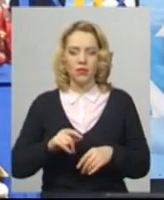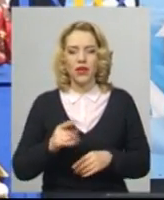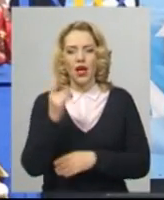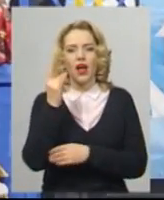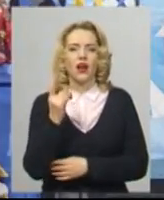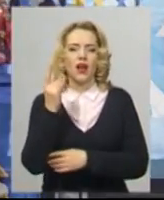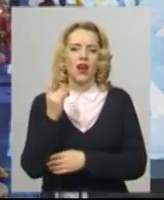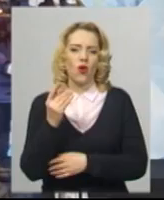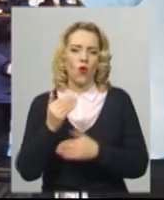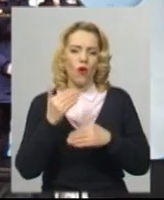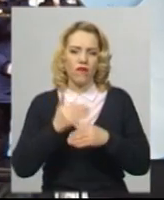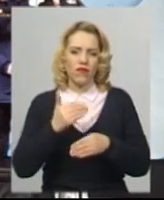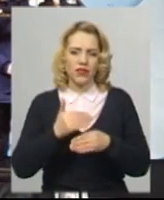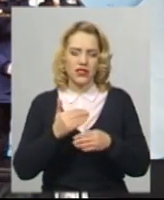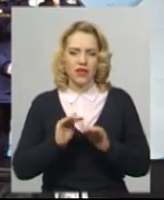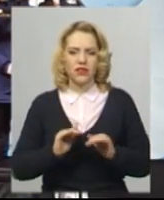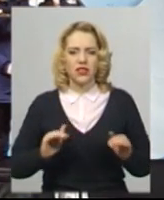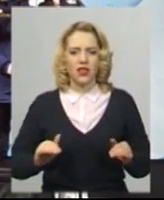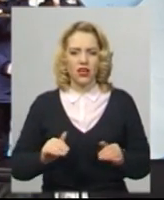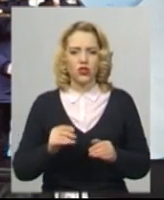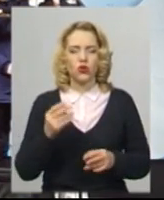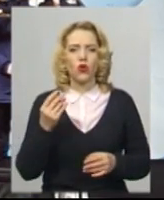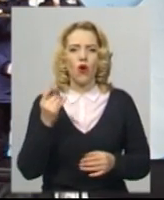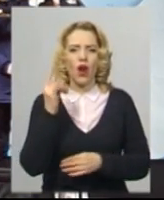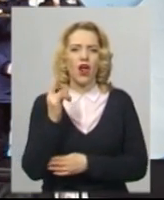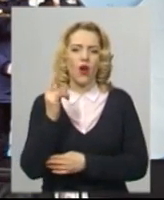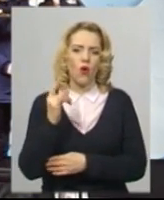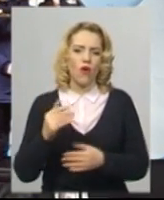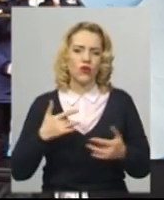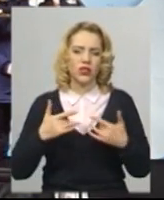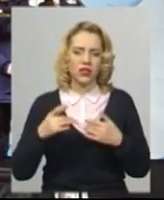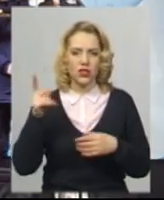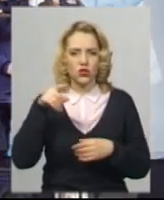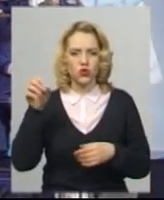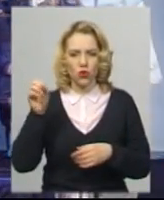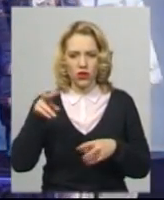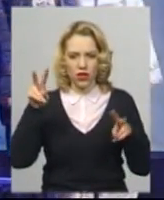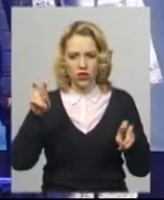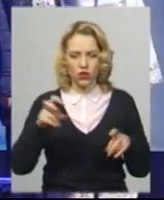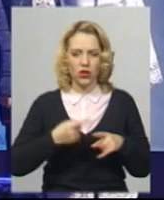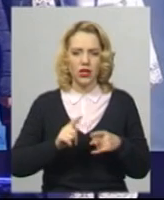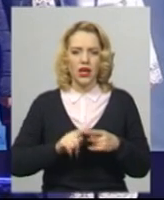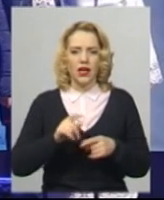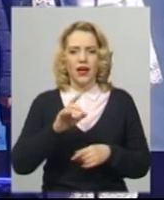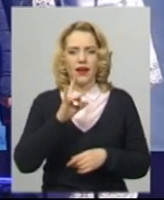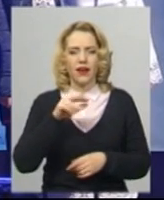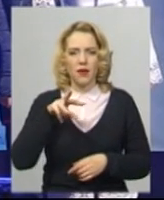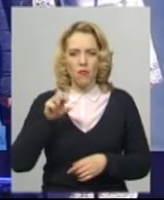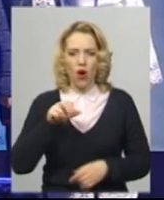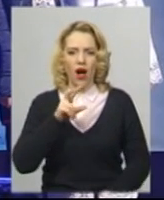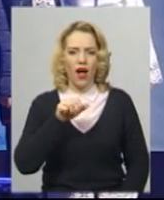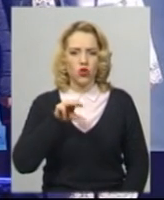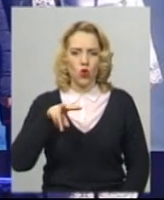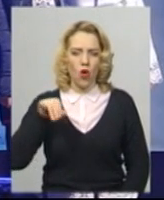«Різдвяні історії» дитячого лялькового театру «Сонечко Римокатолицької церкви. Парафія Христа царя Всесвіту», розповідає одна із